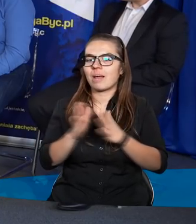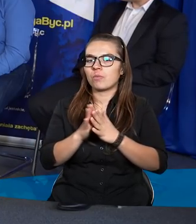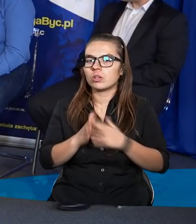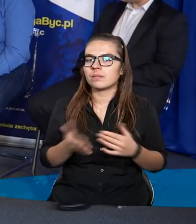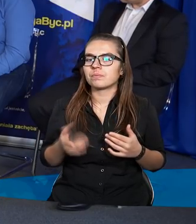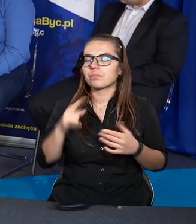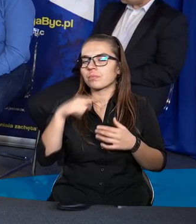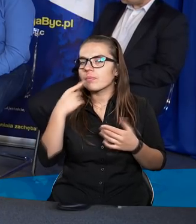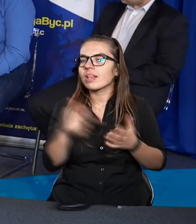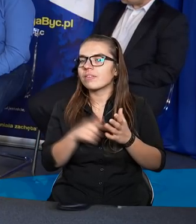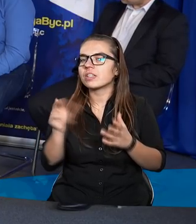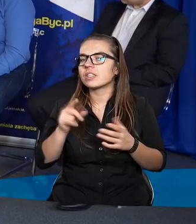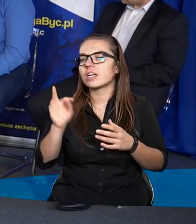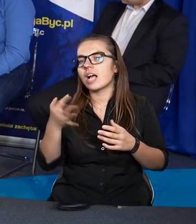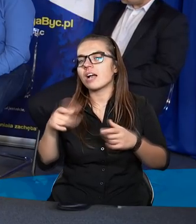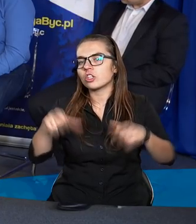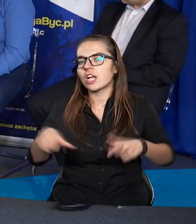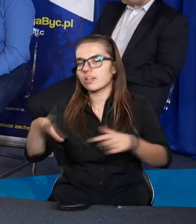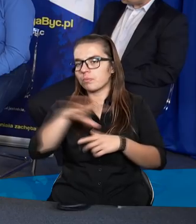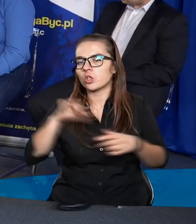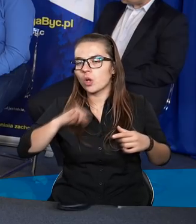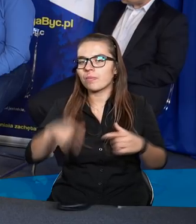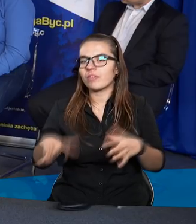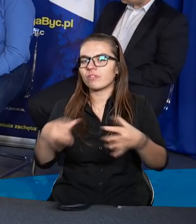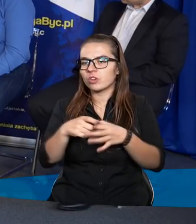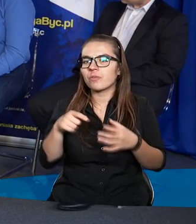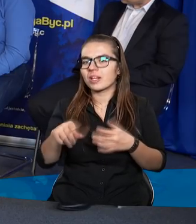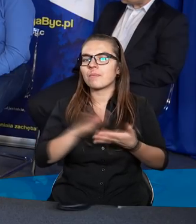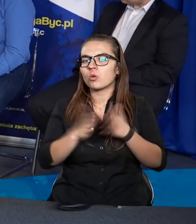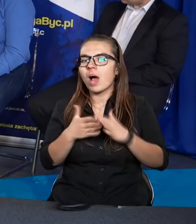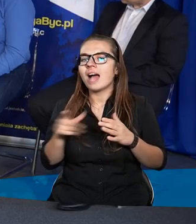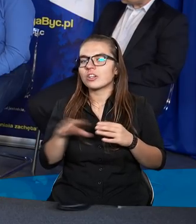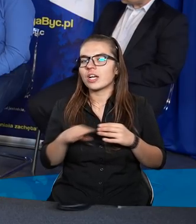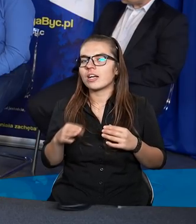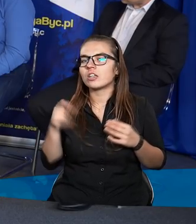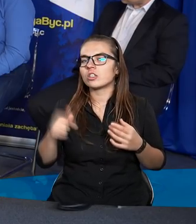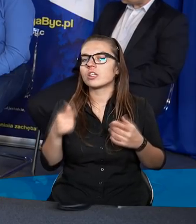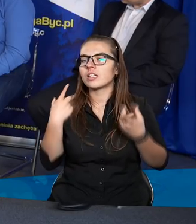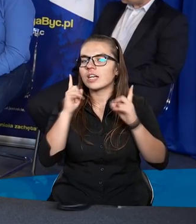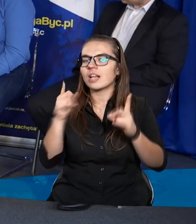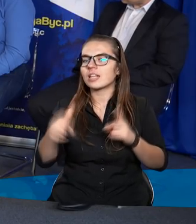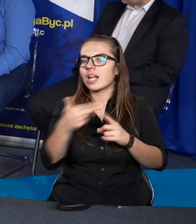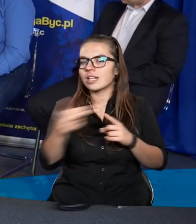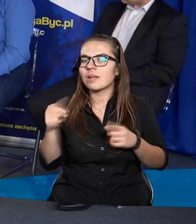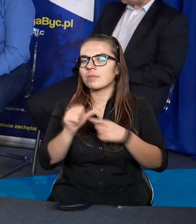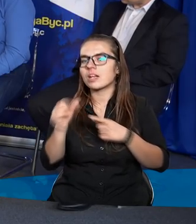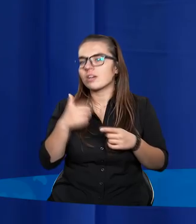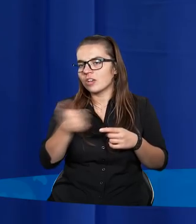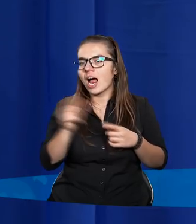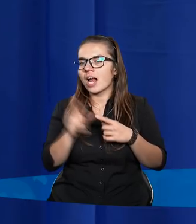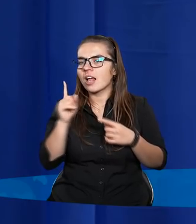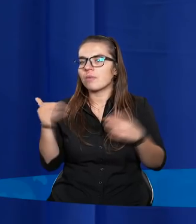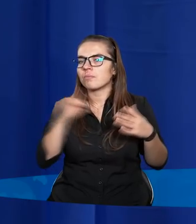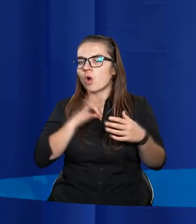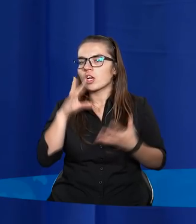Ja powiem wam, że jak tak siedzimy sobie tutaj, jest wszystko fajnie, nie? To rozmowa na taki temat jest całkiem przyjemna, ale